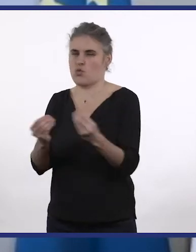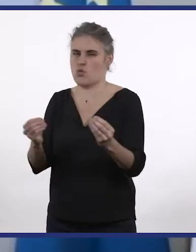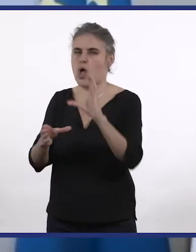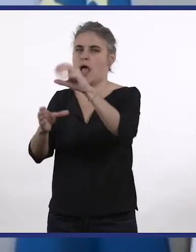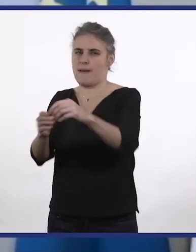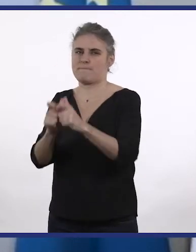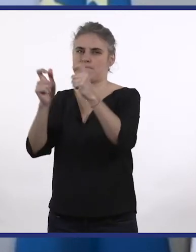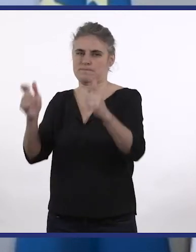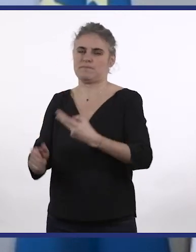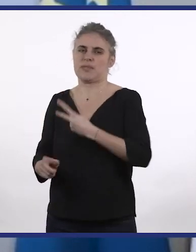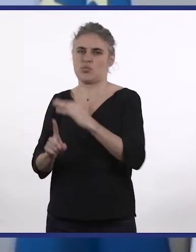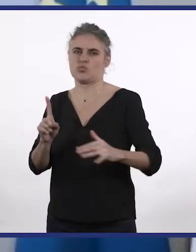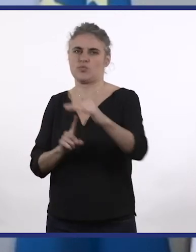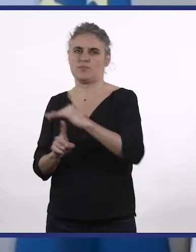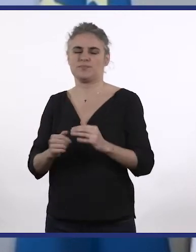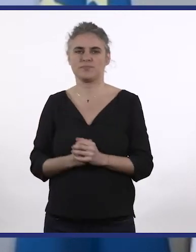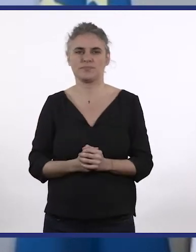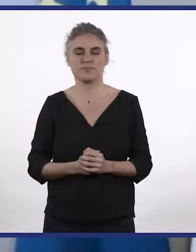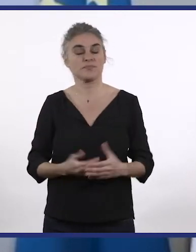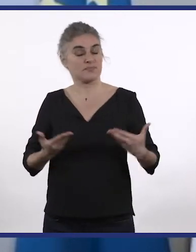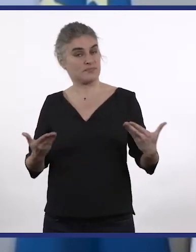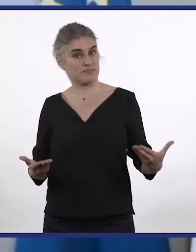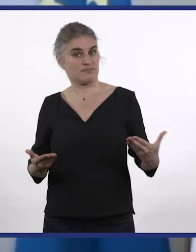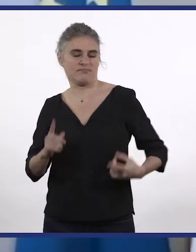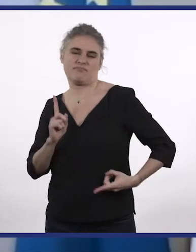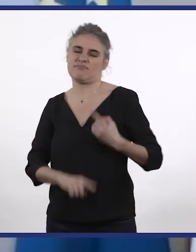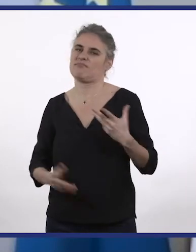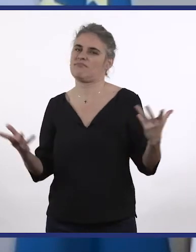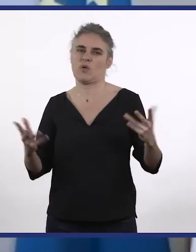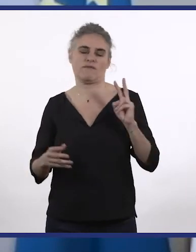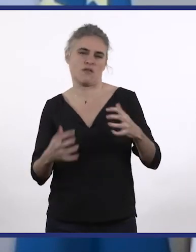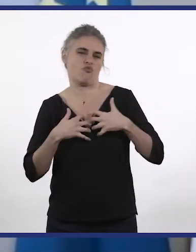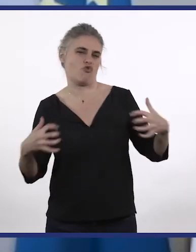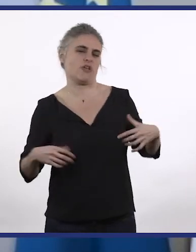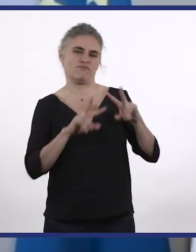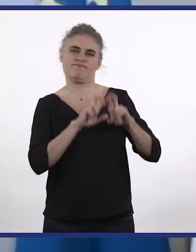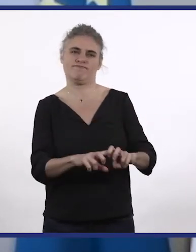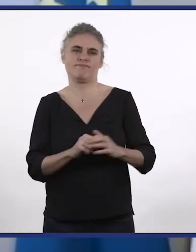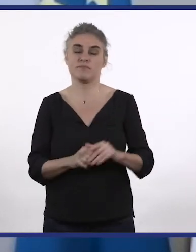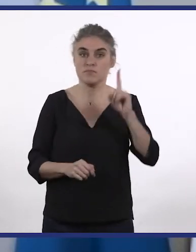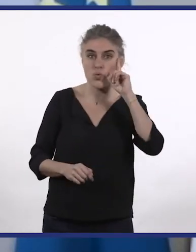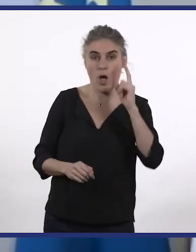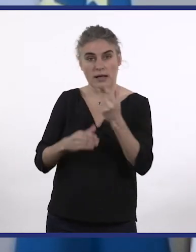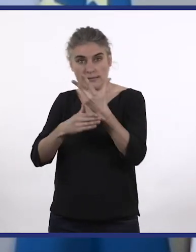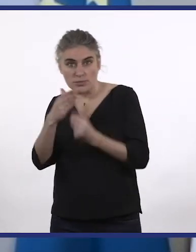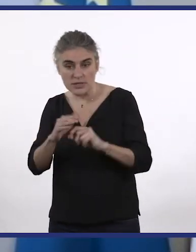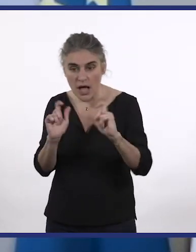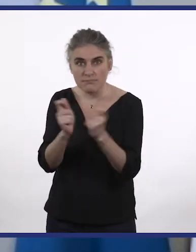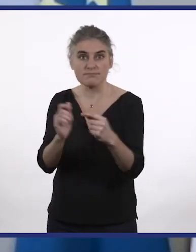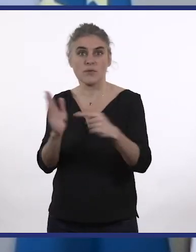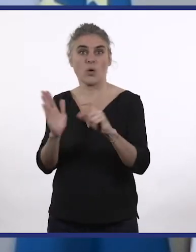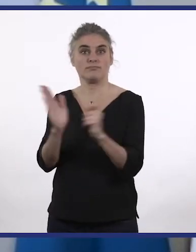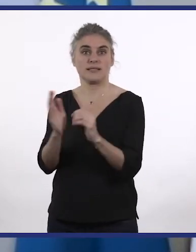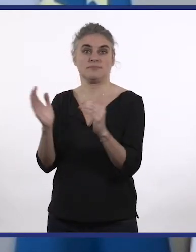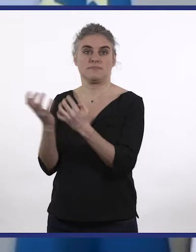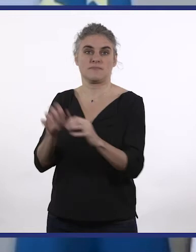personnes atteintes de trisomie. Aujourd'hui est également à l'honneur le rôle précurseur de la recherche. Depuis la découverte de la trisomie